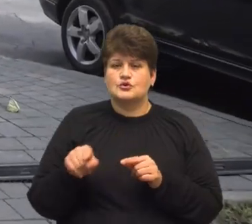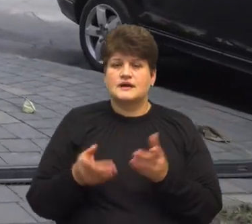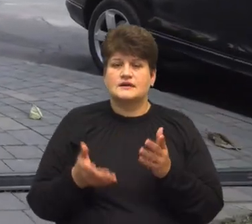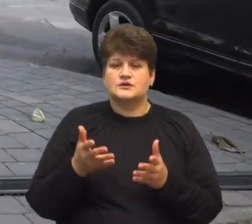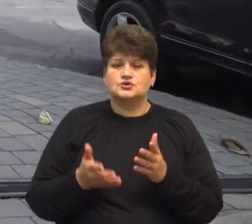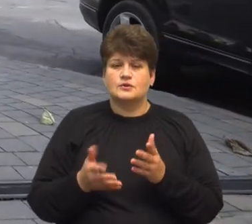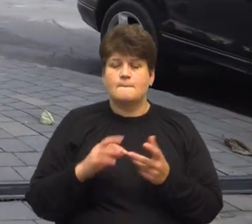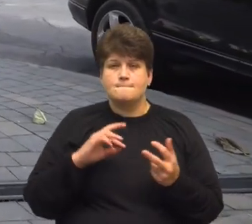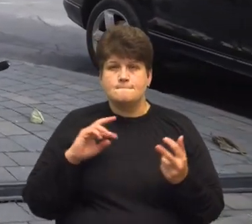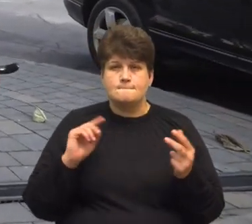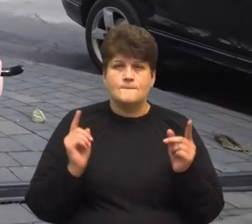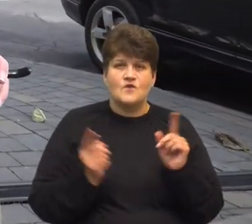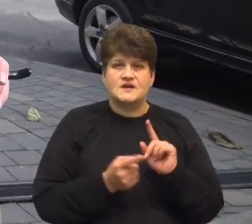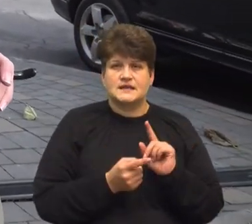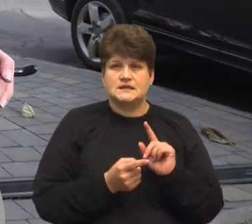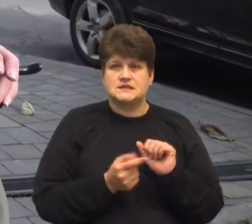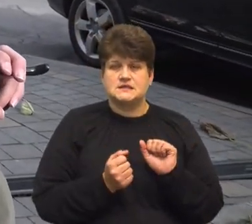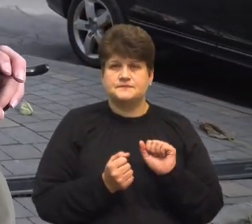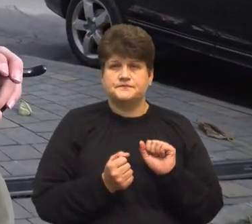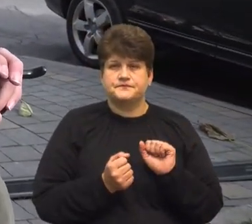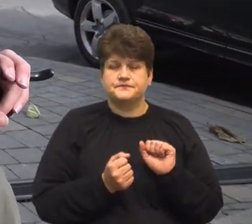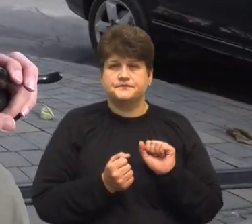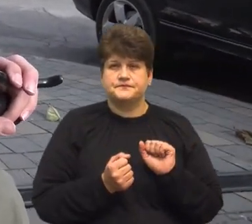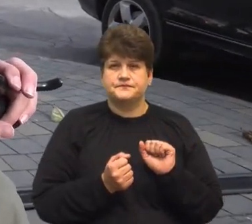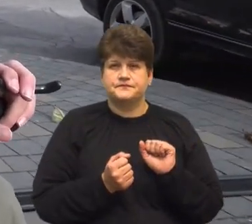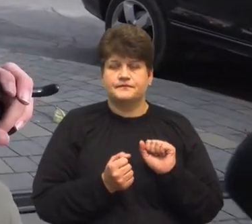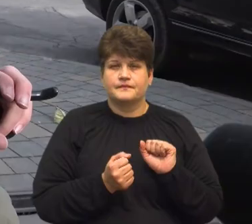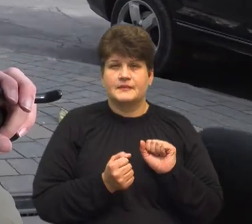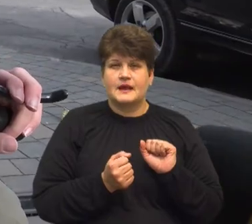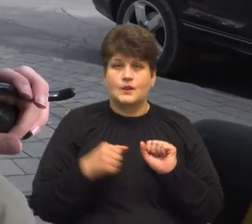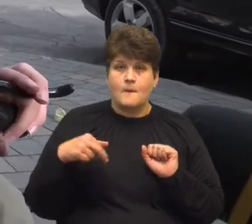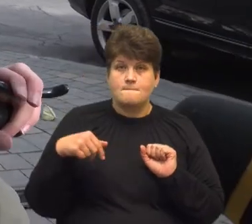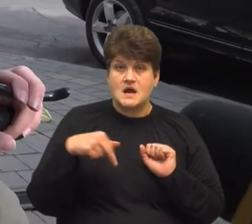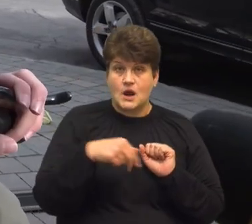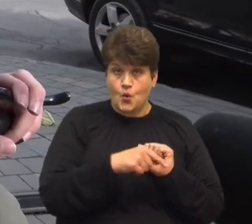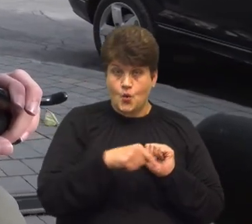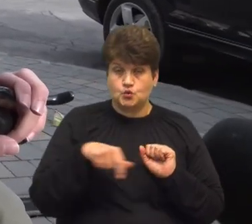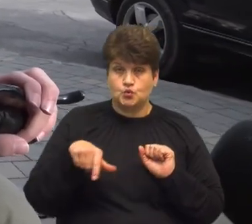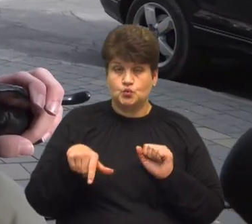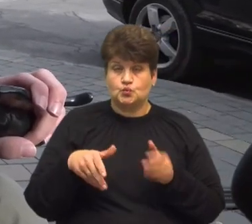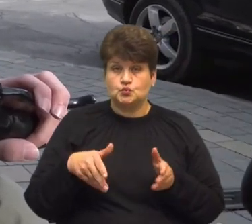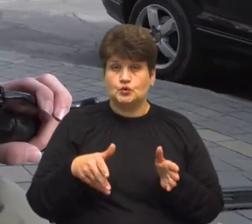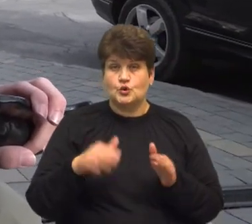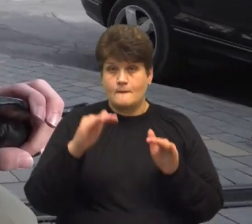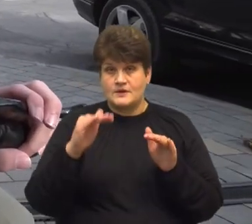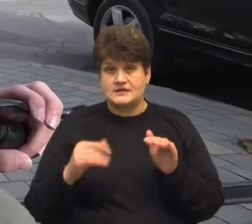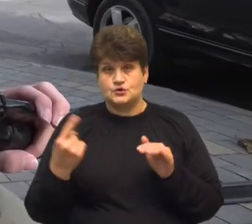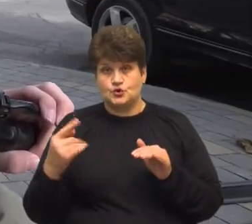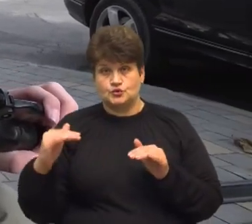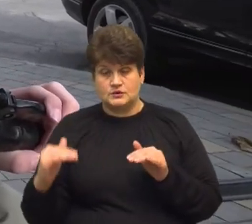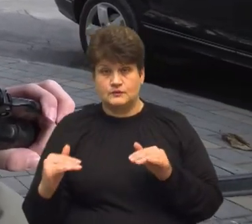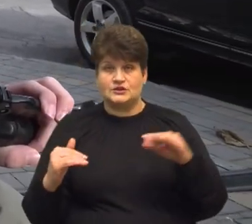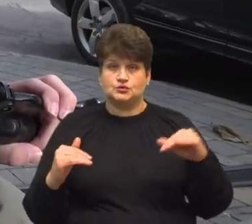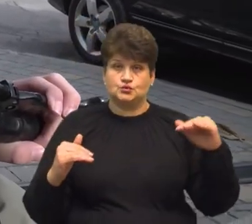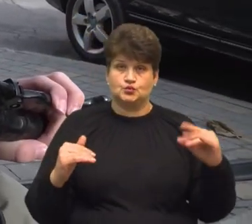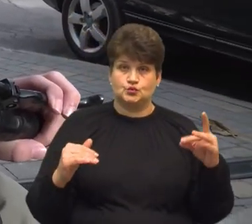повертатися до самого переходу, то понизили з одної сторони, понизили з іншої